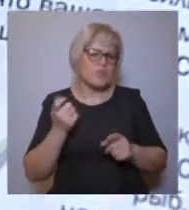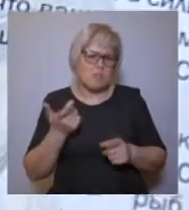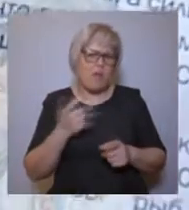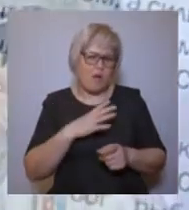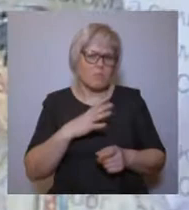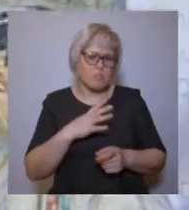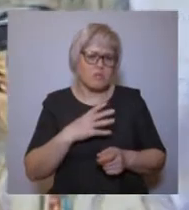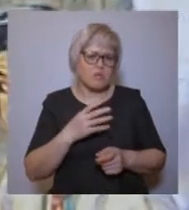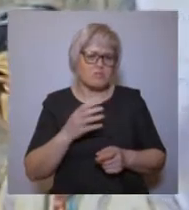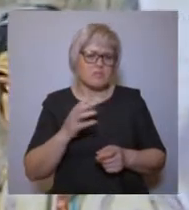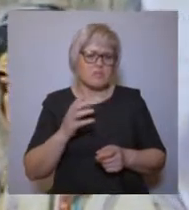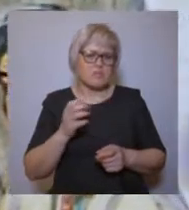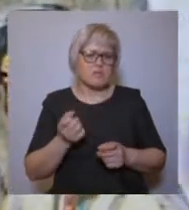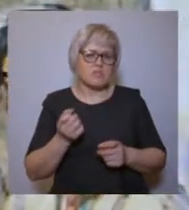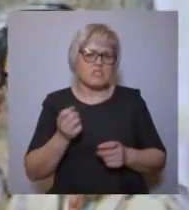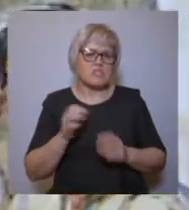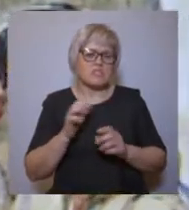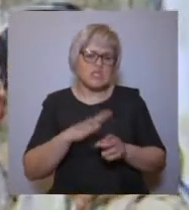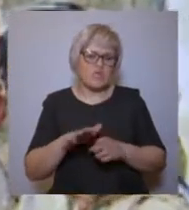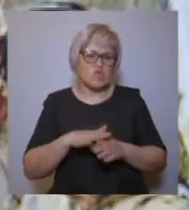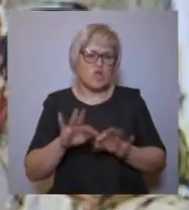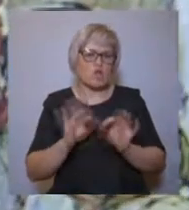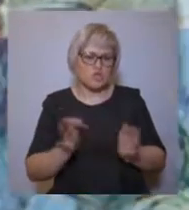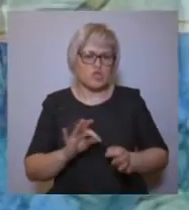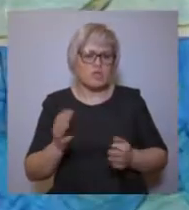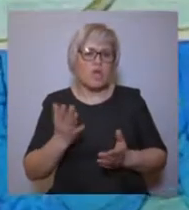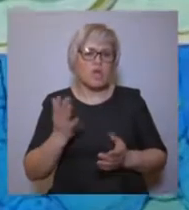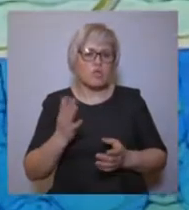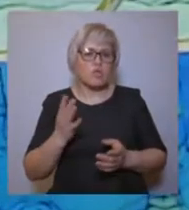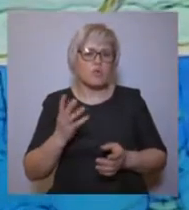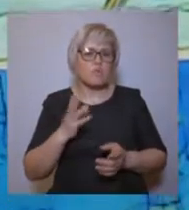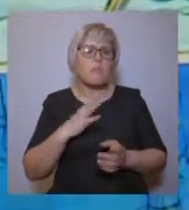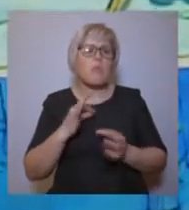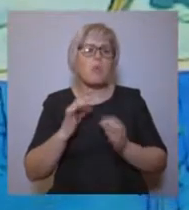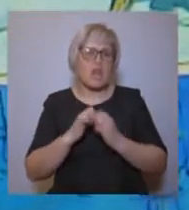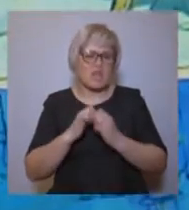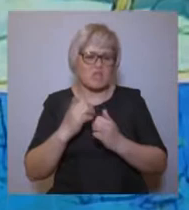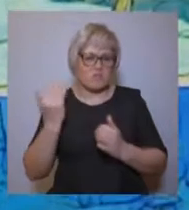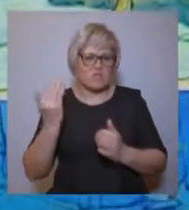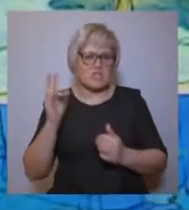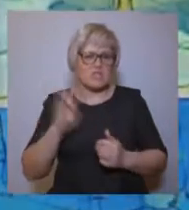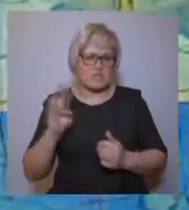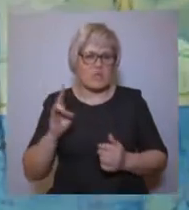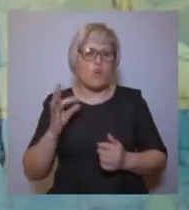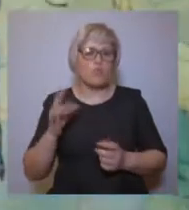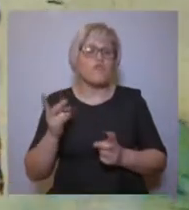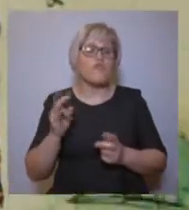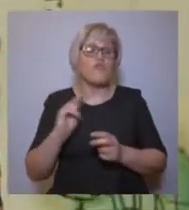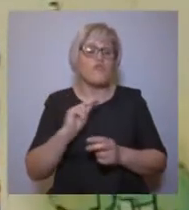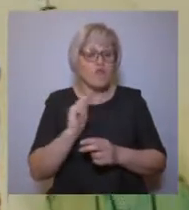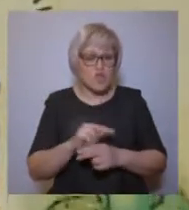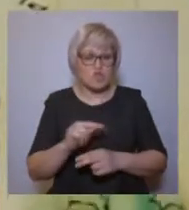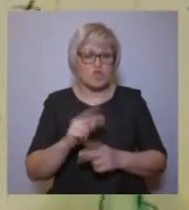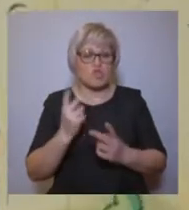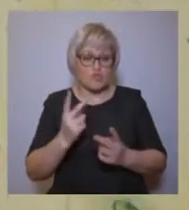святителя, исцеления, например, двоих остяцких детей сразу после крещения. Несомненно, помощь Божья сопутствовала Филофею